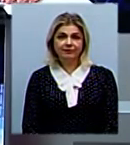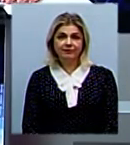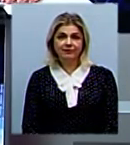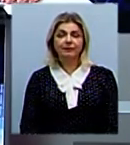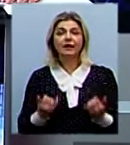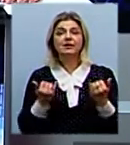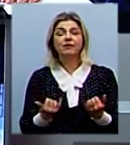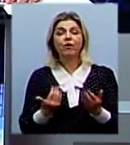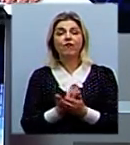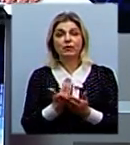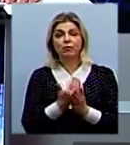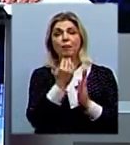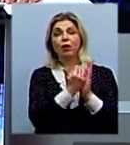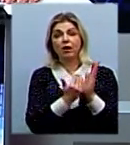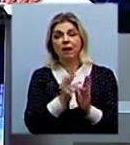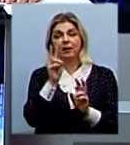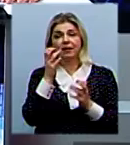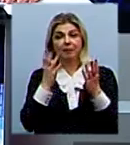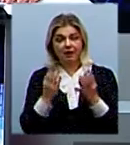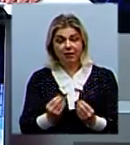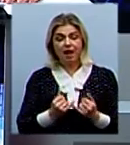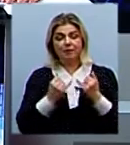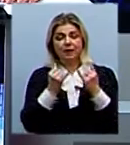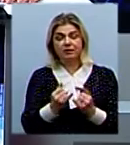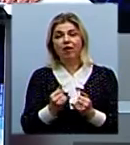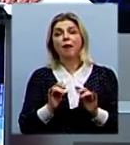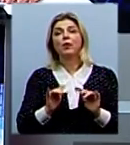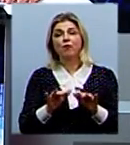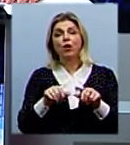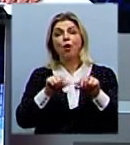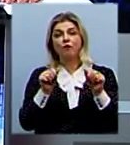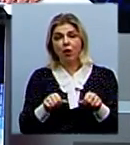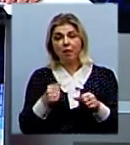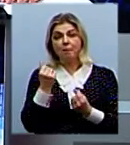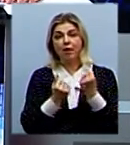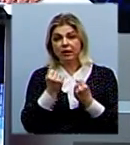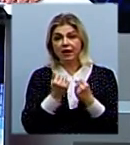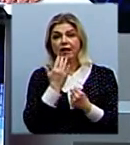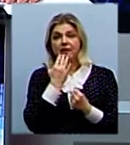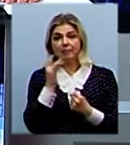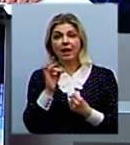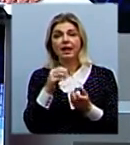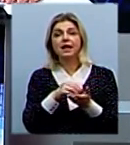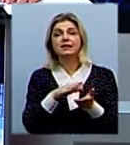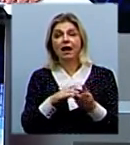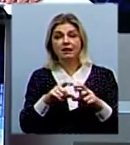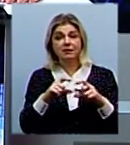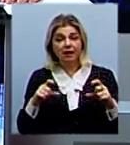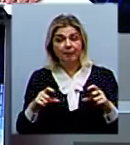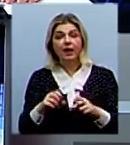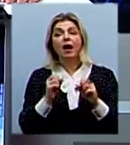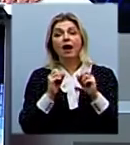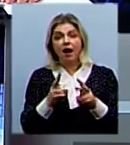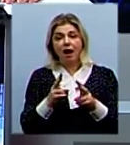Сьогоднішній випуск програми «Тема дня» буде присвячений процедурі оформлення автомобілів з іноземною реєстрацією. Як